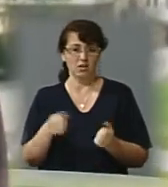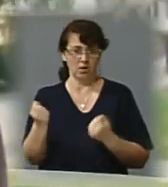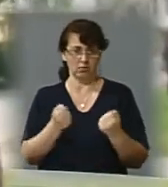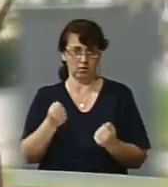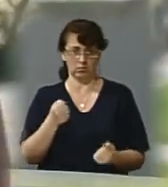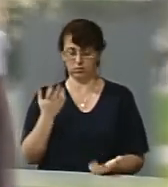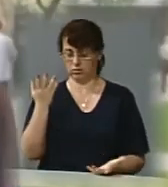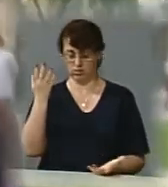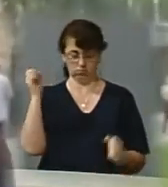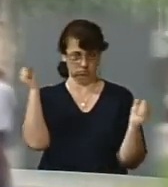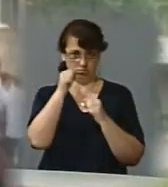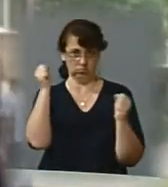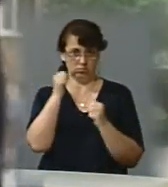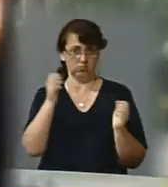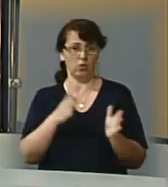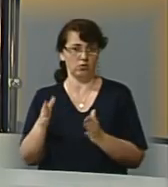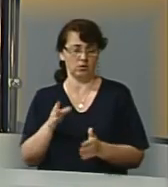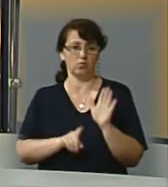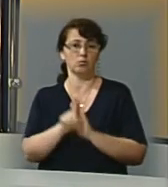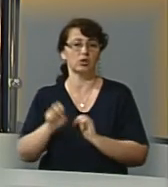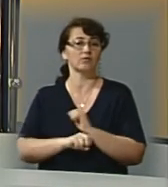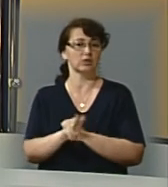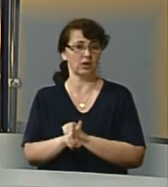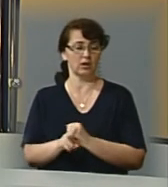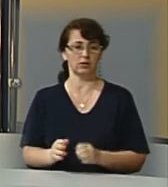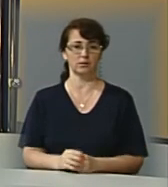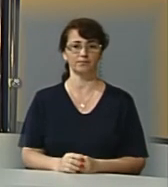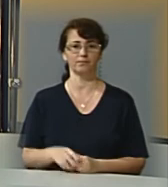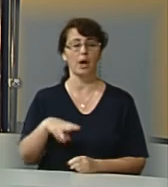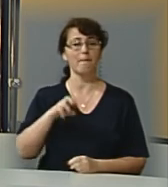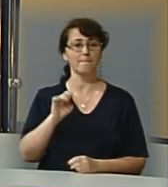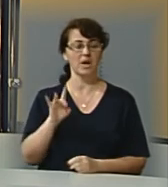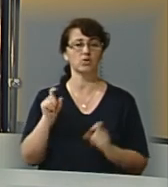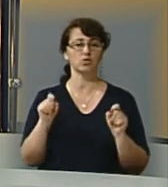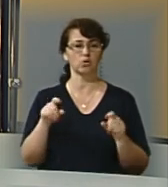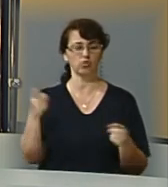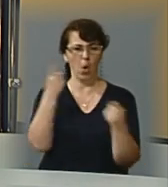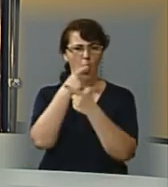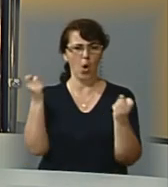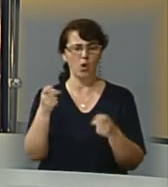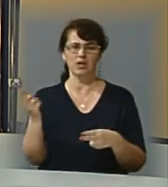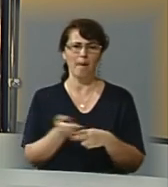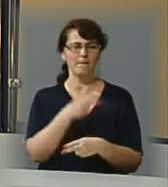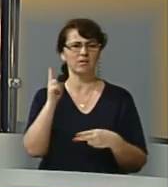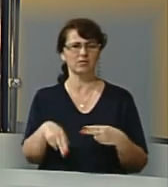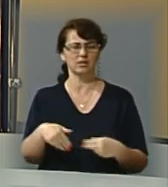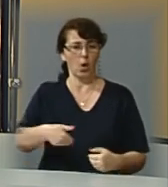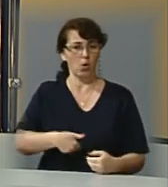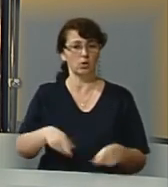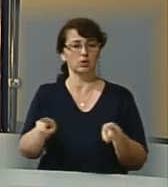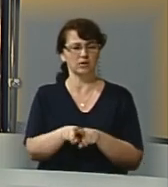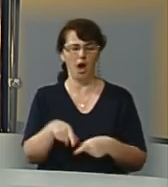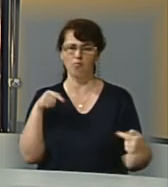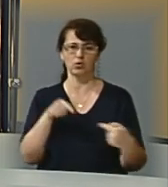себе вести, почав від мене так як втікати. Мар Золочева оголосив безстрокове голодування. Так, він протестує проти